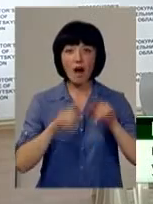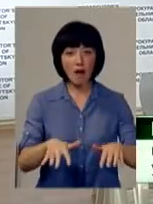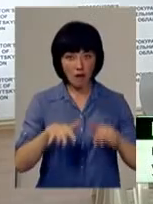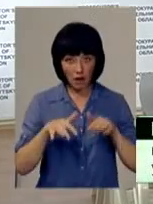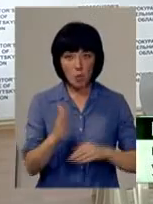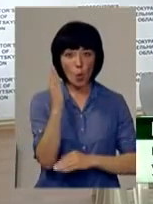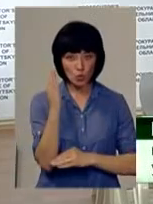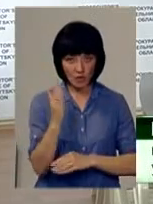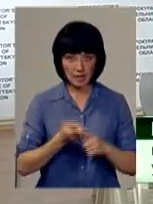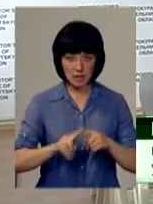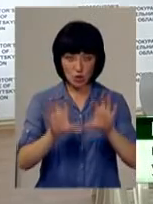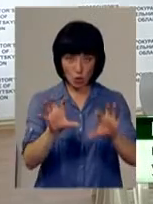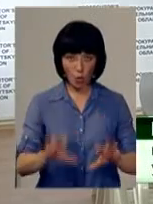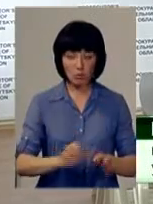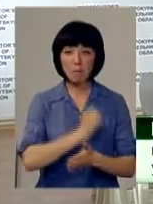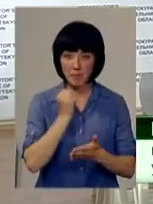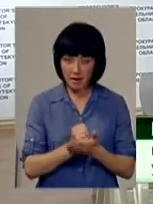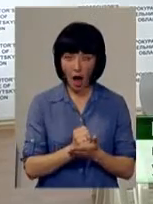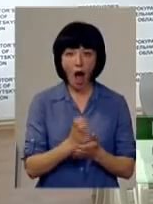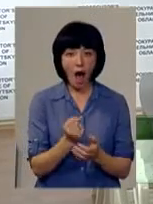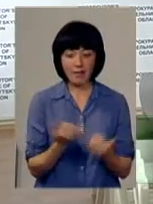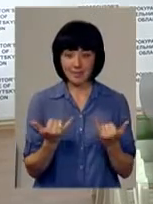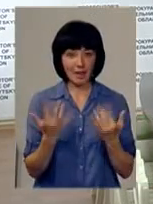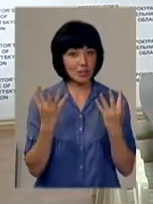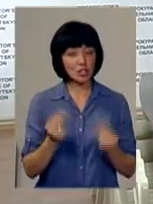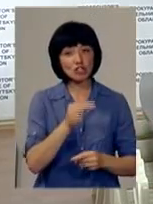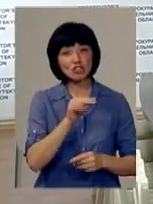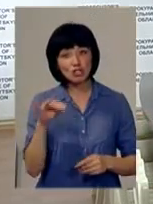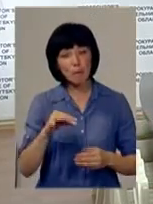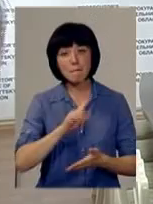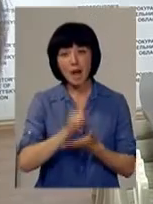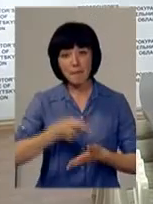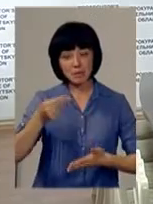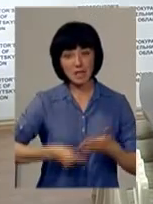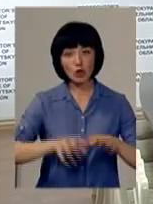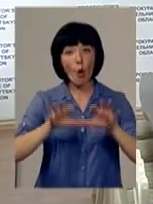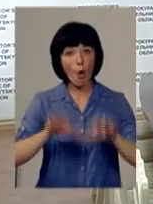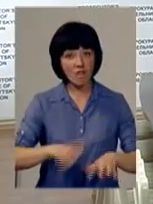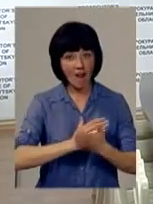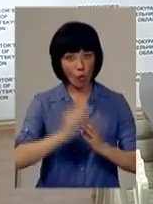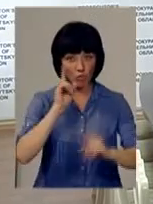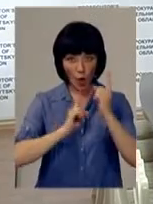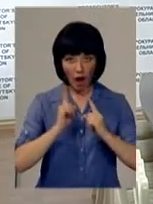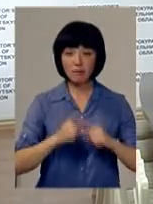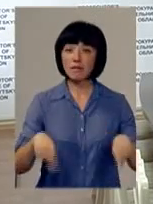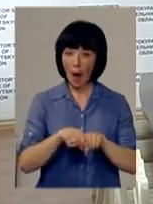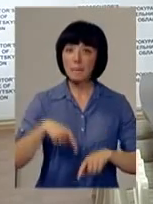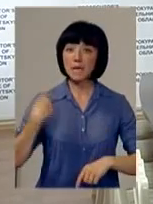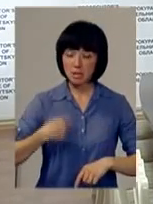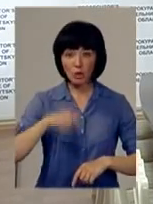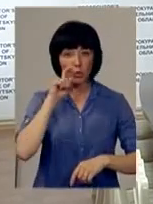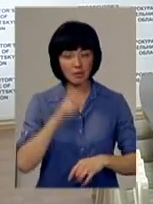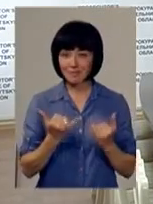законопроект. В цілому його прийняла. Мені на даний час не відомо, чи його має підписати як голова Верховної Ради, так і президент